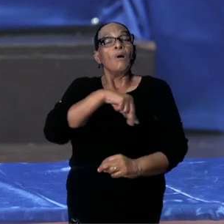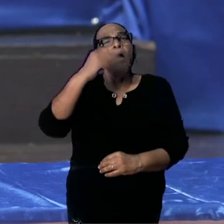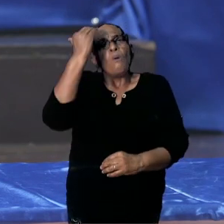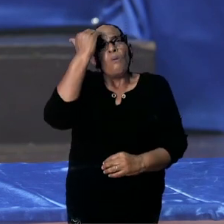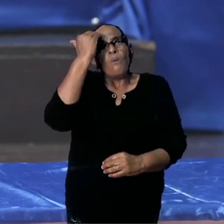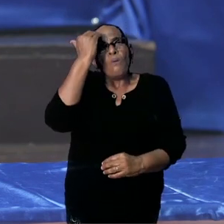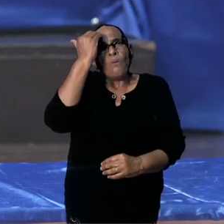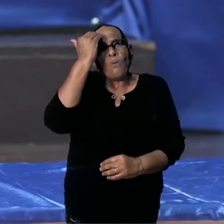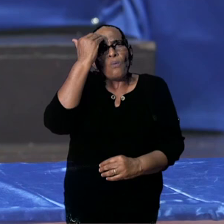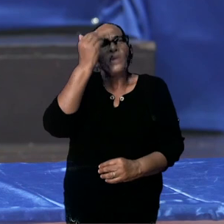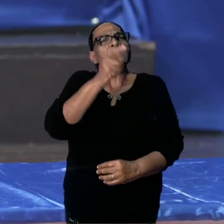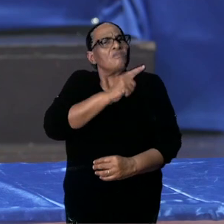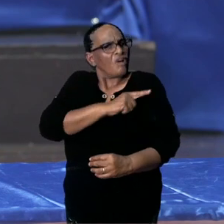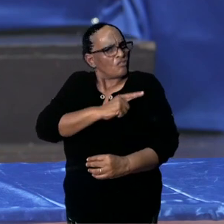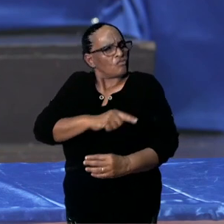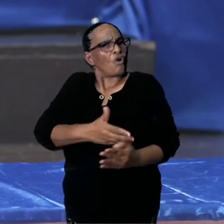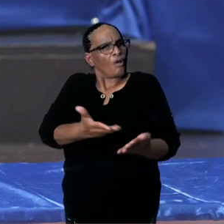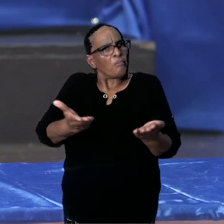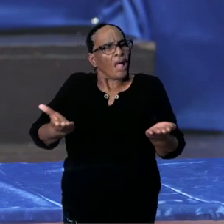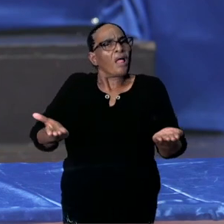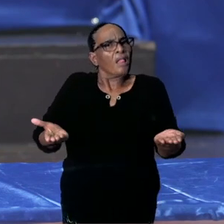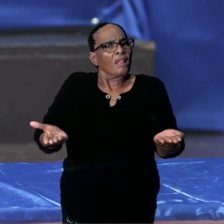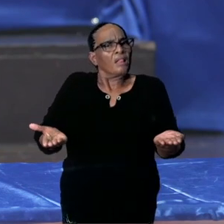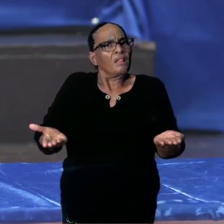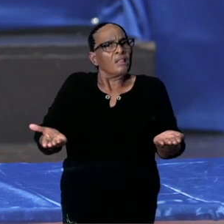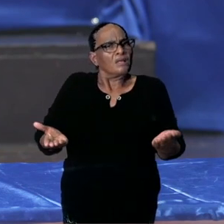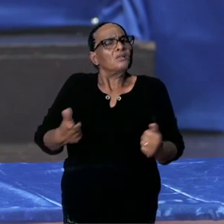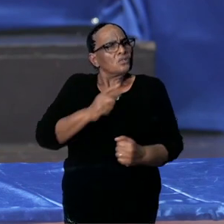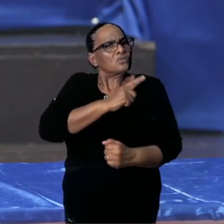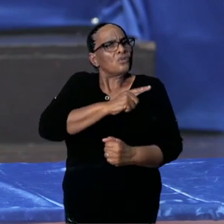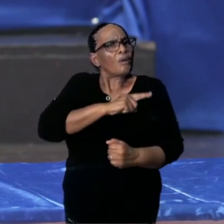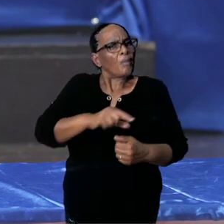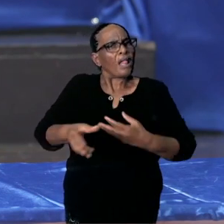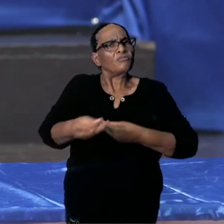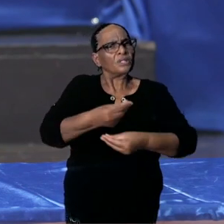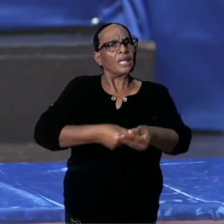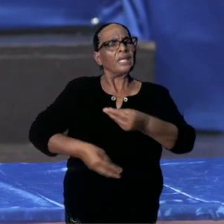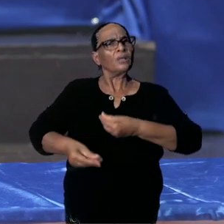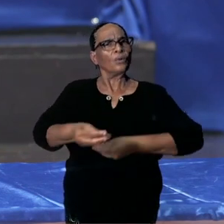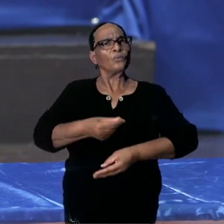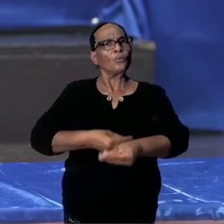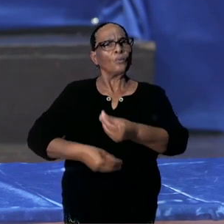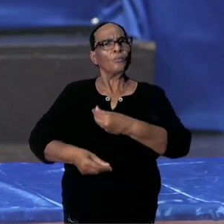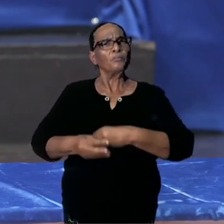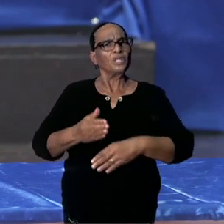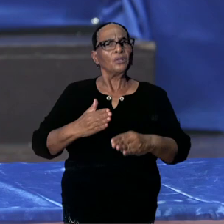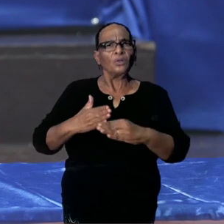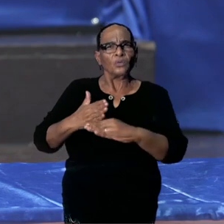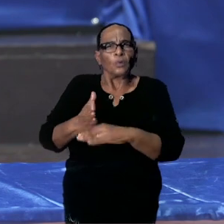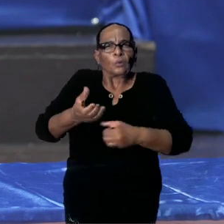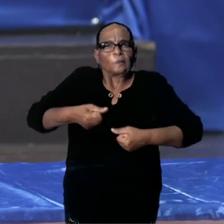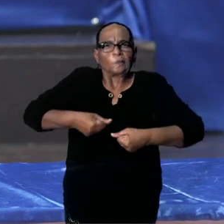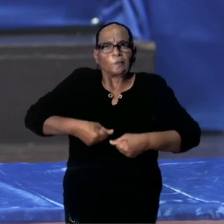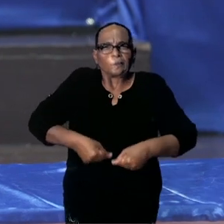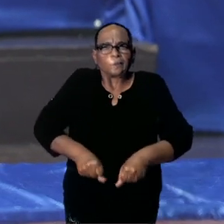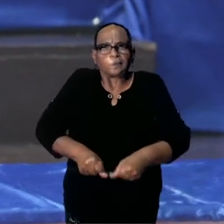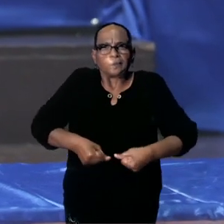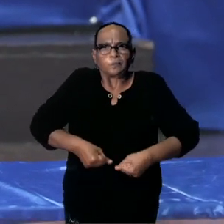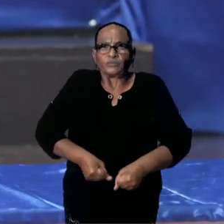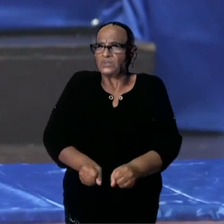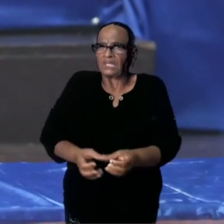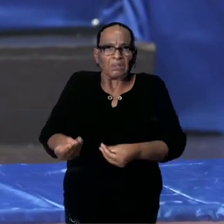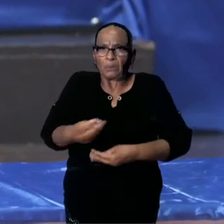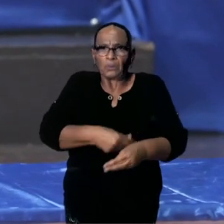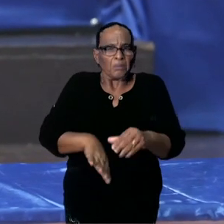van een normalisatie, we weten hoe belangrijk het is om de economie niet verder onder druk te hebben, maar we zijn